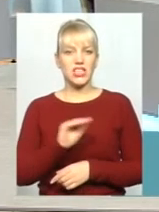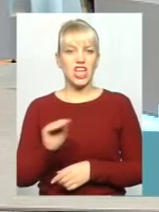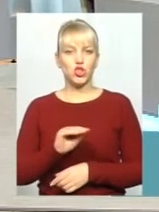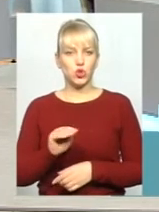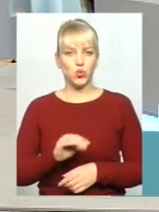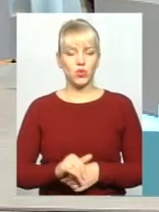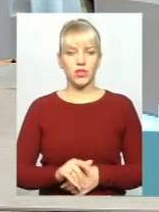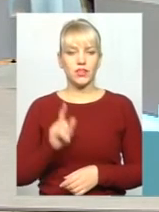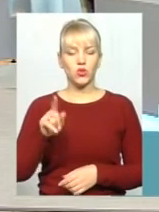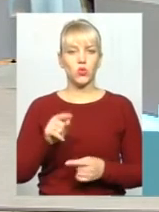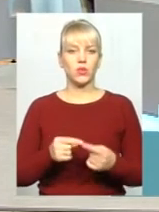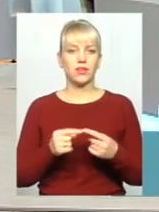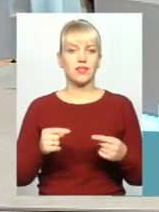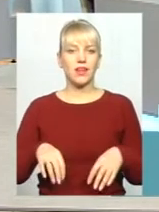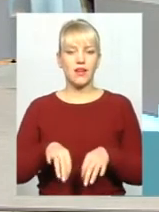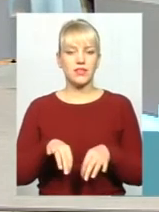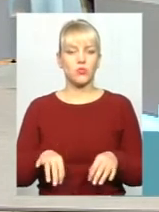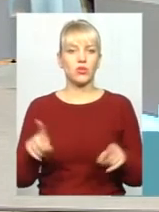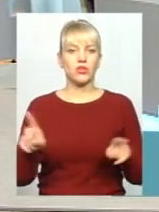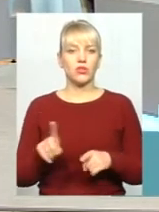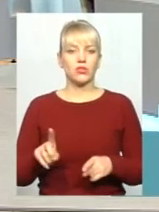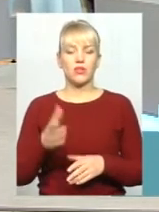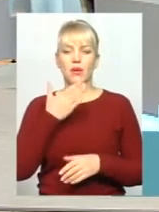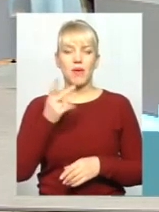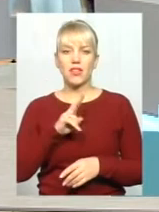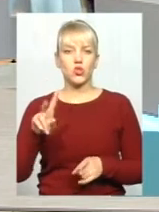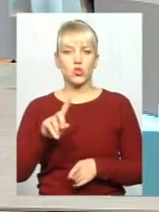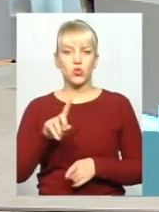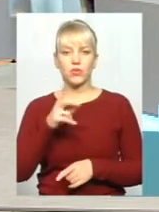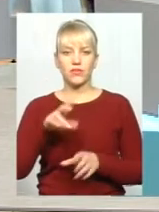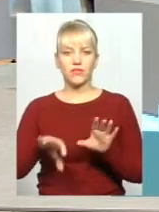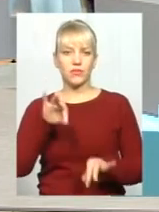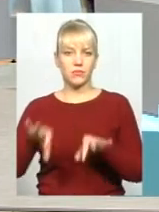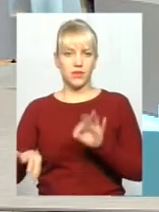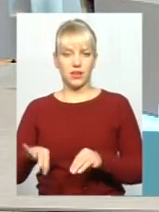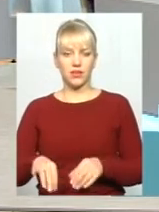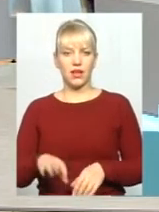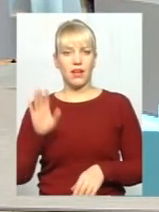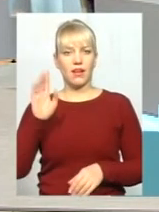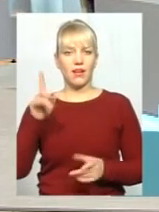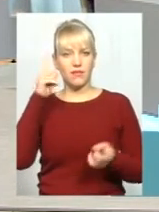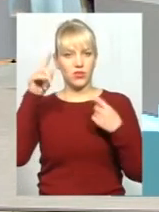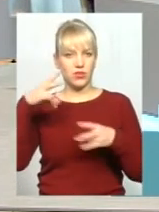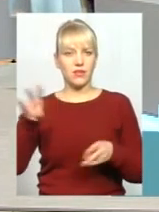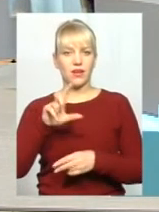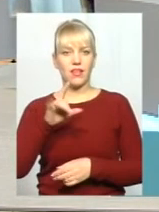транспорт, який вони вже довели на Україні, що не має на що дивитися. Вони починають євро-номера.